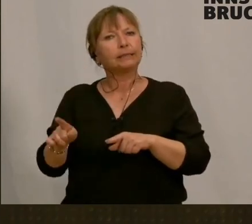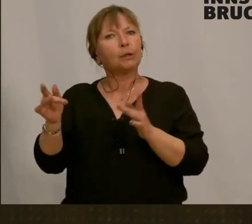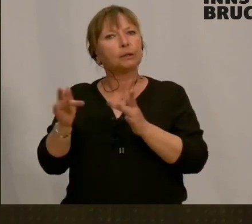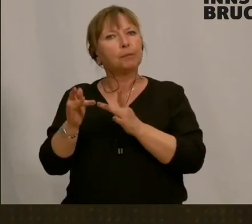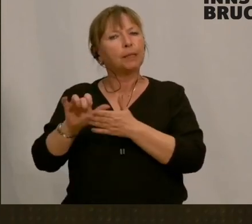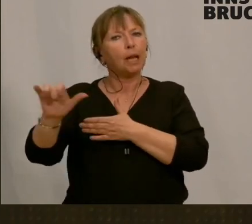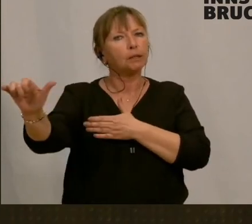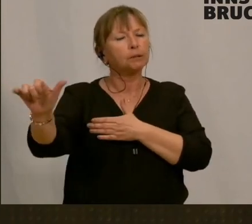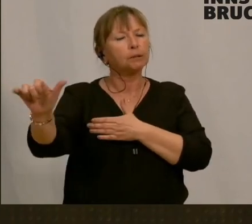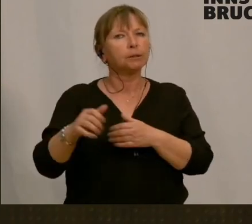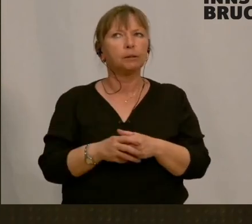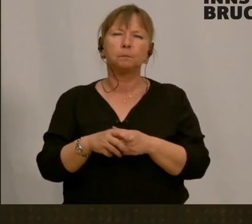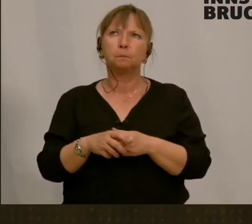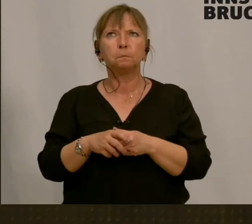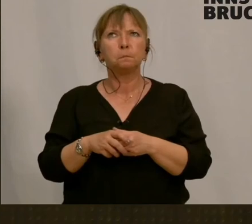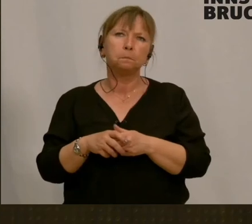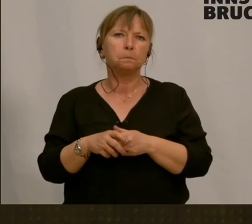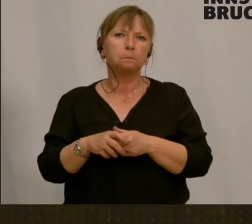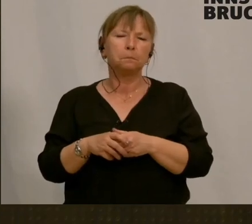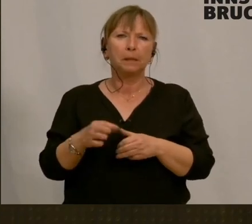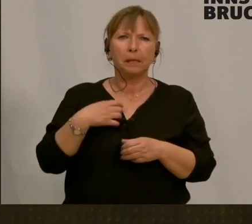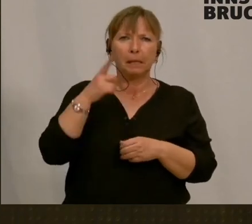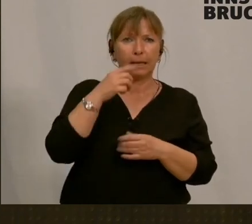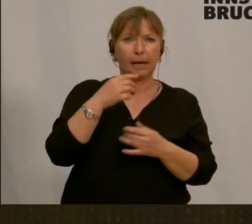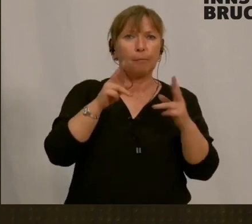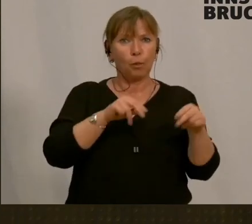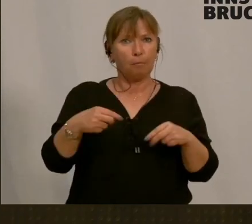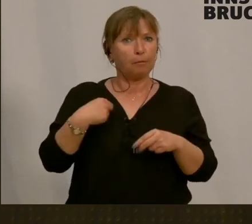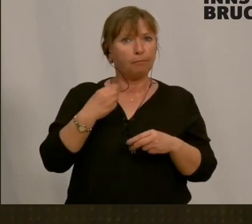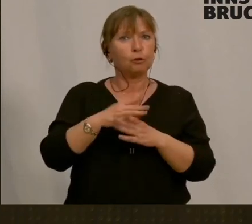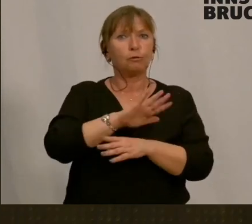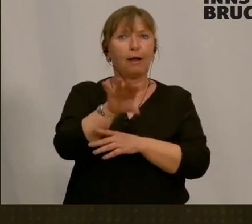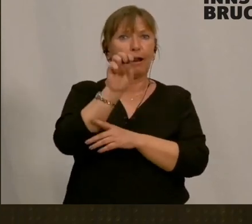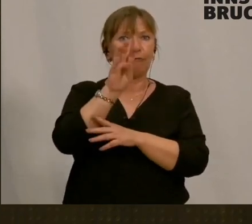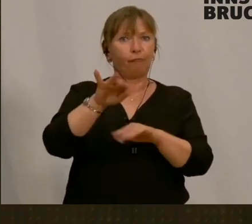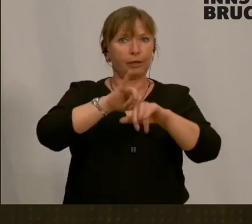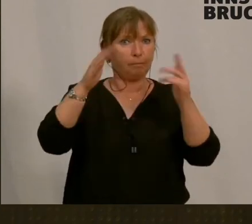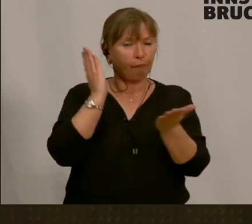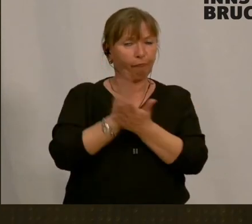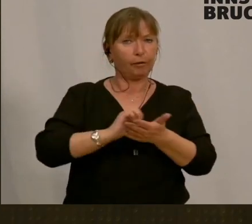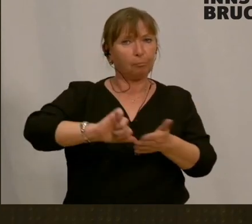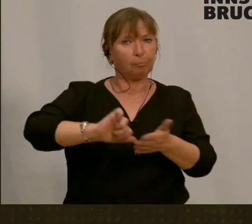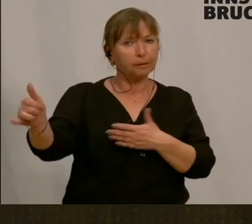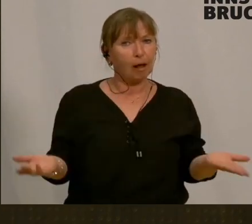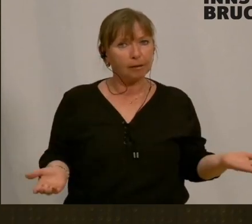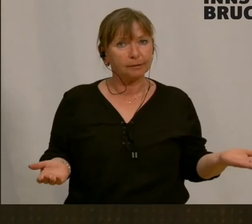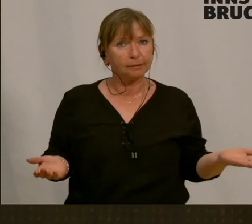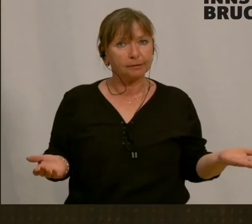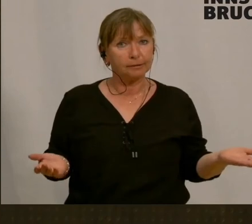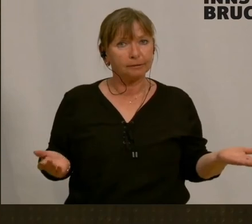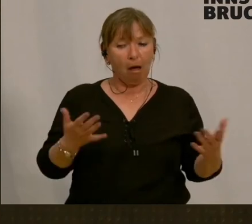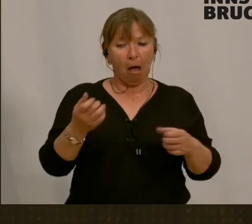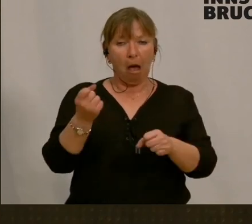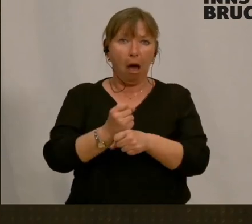Also ich glaube sogar, dass wir alle 14 Bänke mittel, weil ich bezahlt habe, weil die Arbeit,